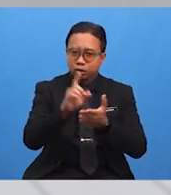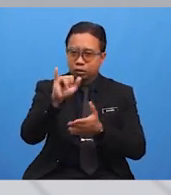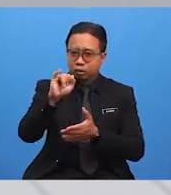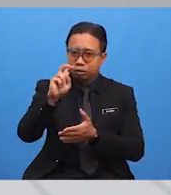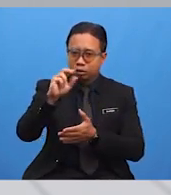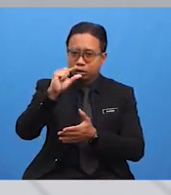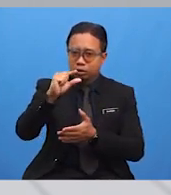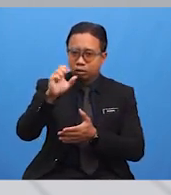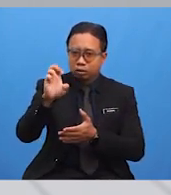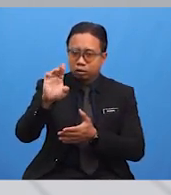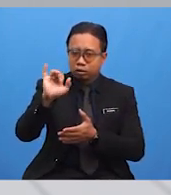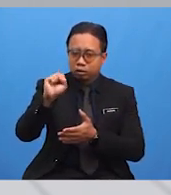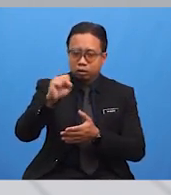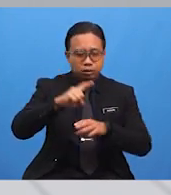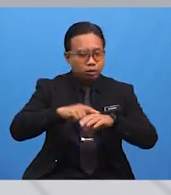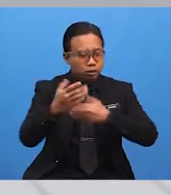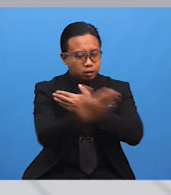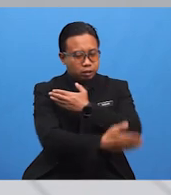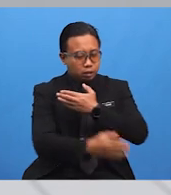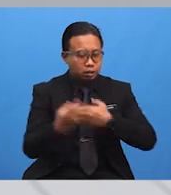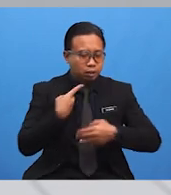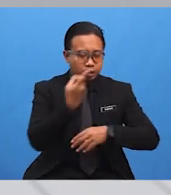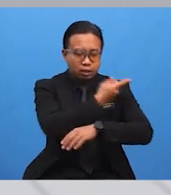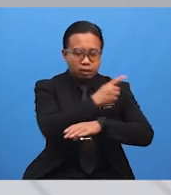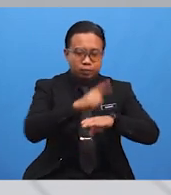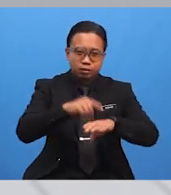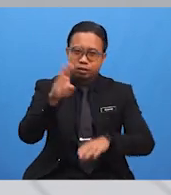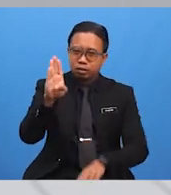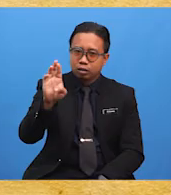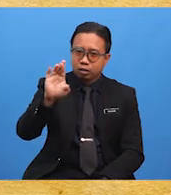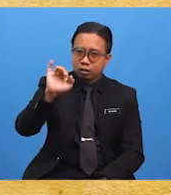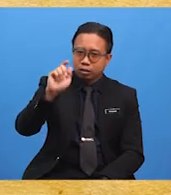kita semasa negara kita ditadbir oleh British.